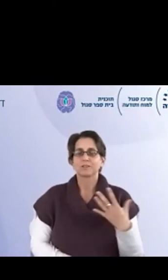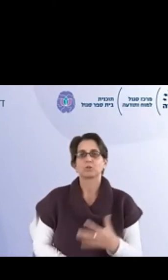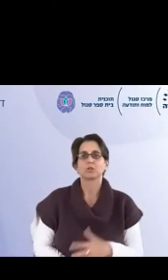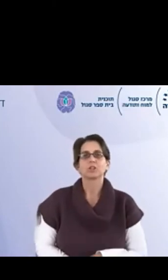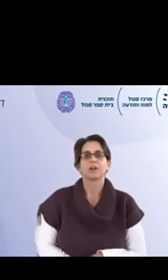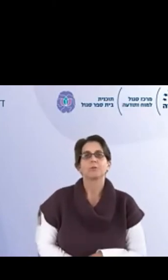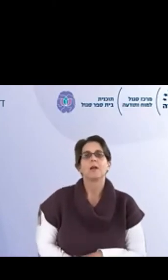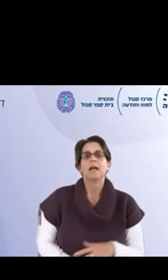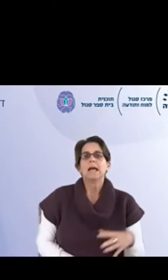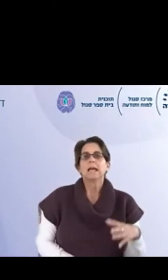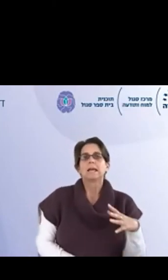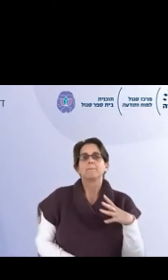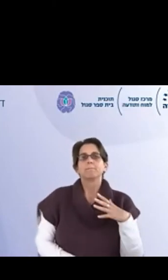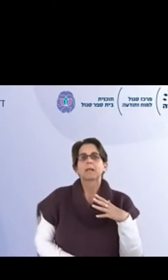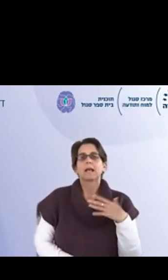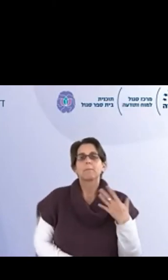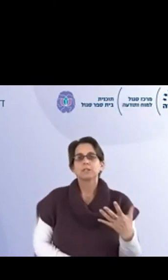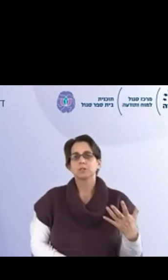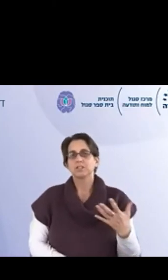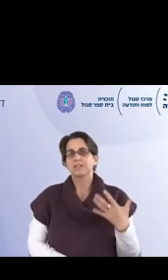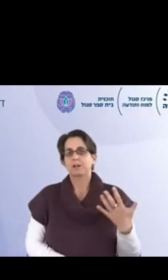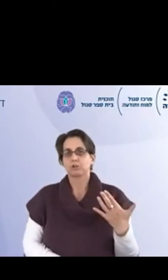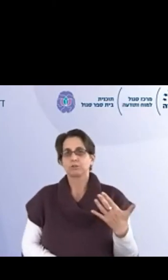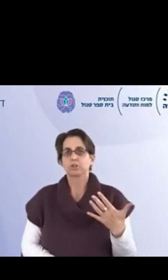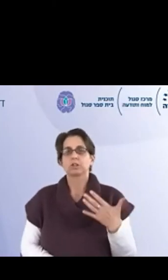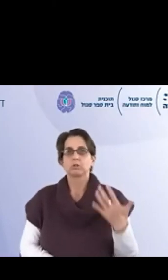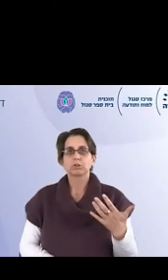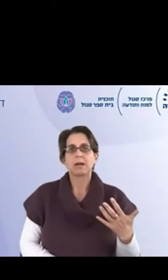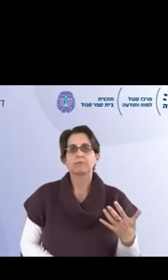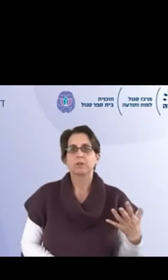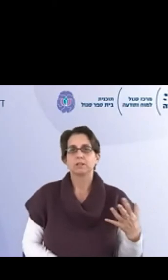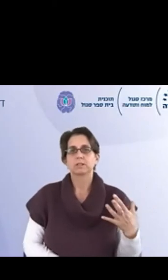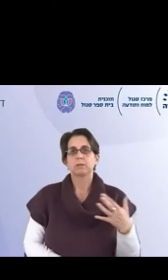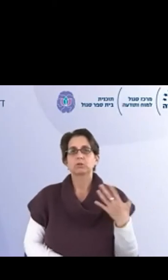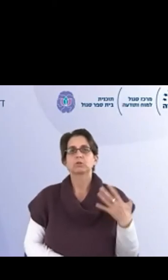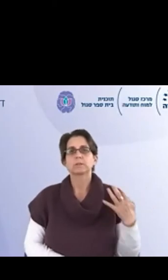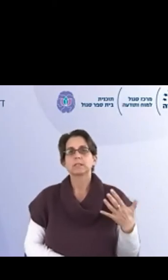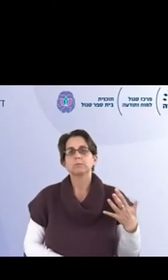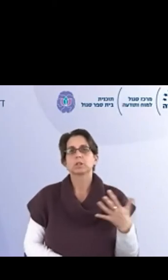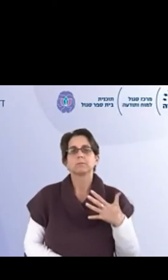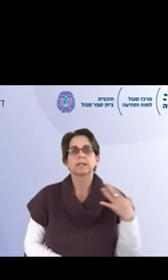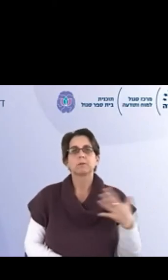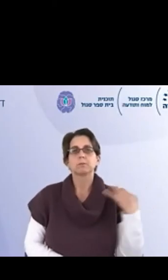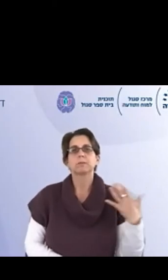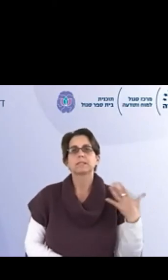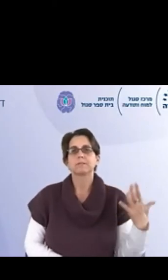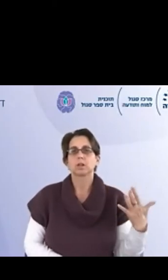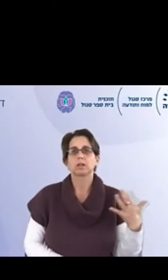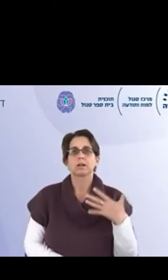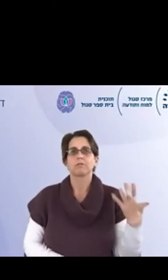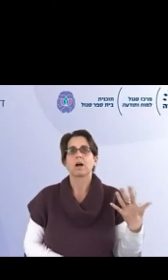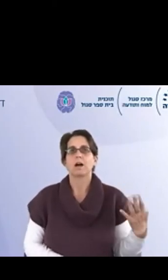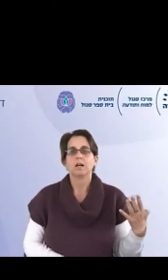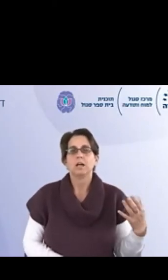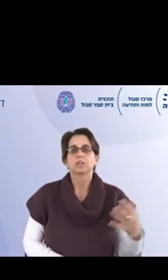כשאני חושבת על התוכנית שלנו להרבה רשימים יש נטייה לחשוב שתרגול של מיינדפולנס זה משהו שעושים כשנמצאים רק במצב